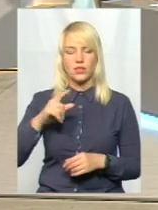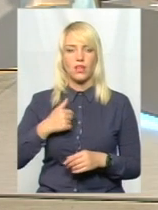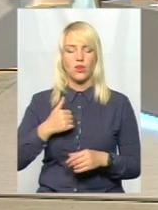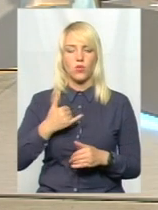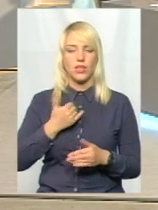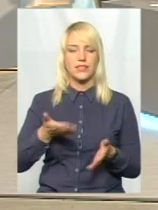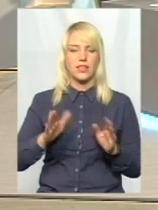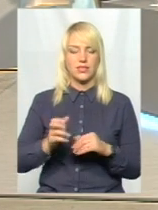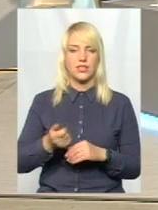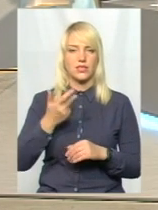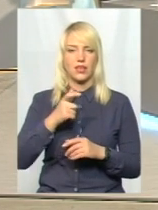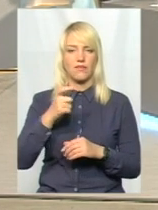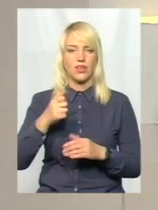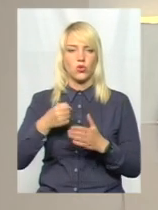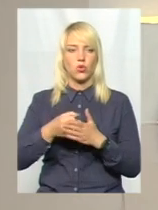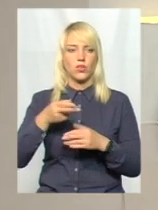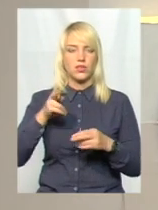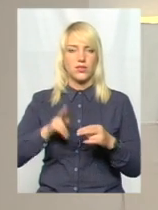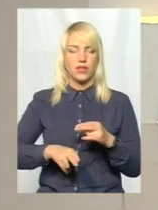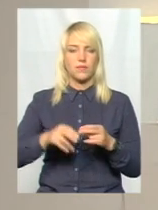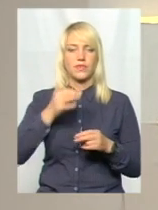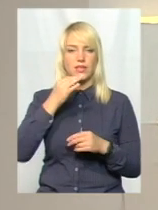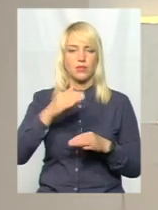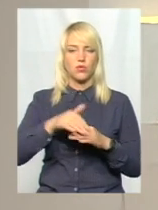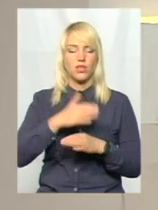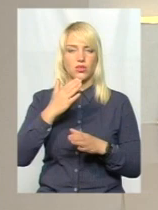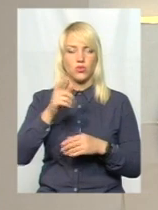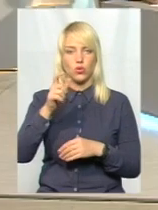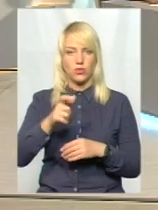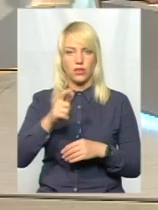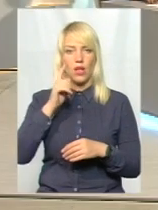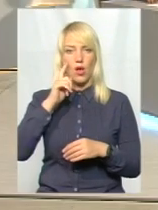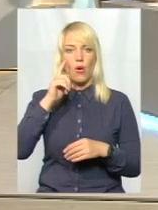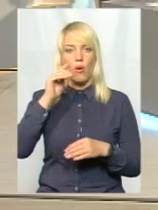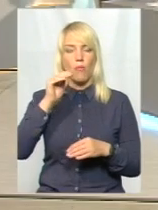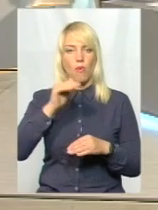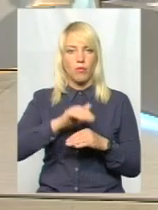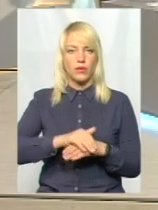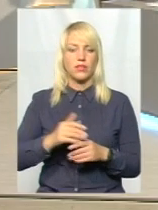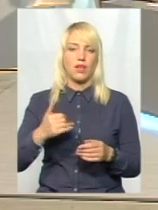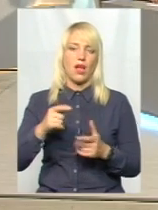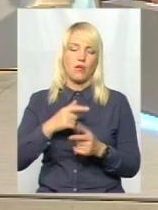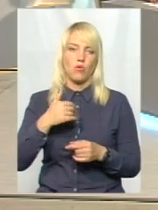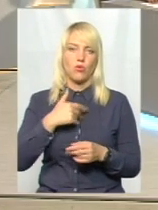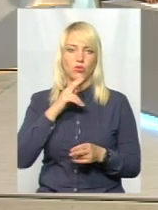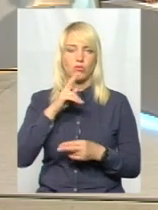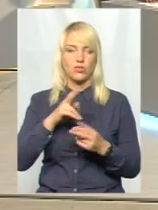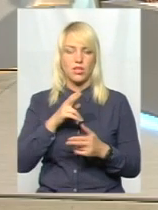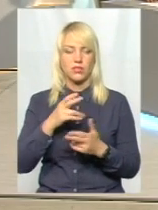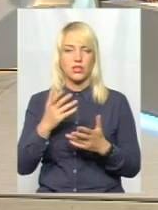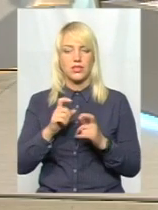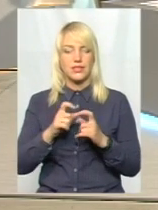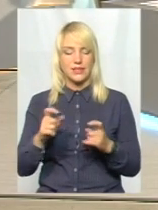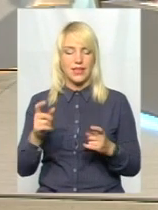декілька хвилин до кінця. Скажіть, будь ласка, все ж таки, якщо людина помітила, бо хоче поскаржитись на якийсь із закладів, як це